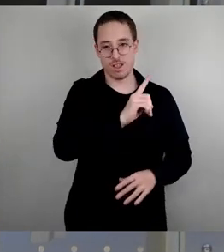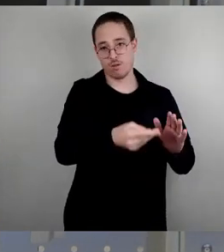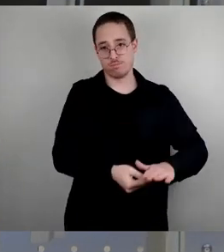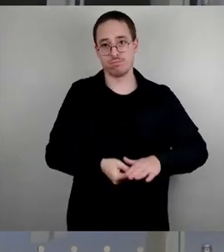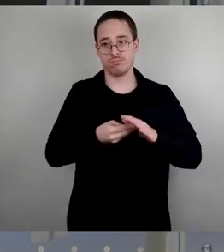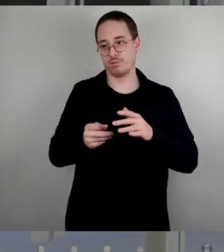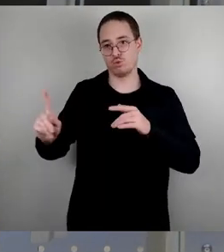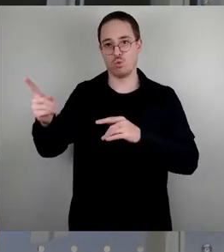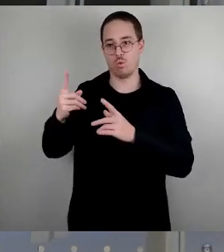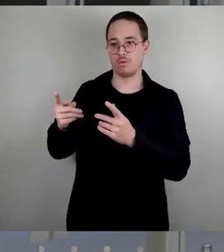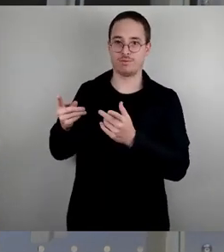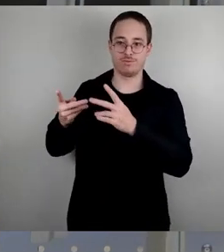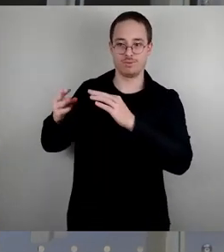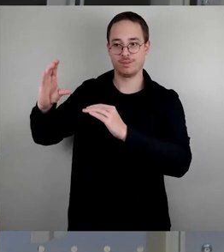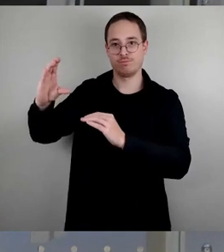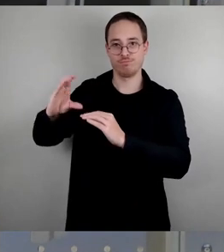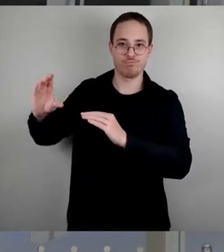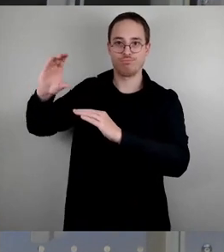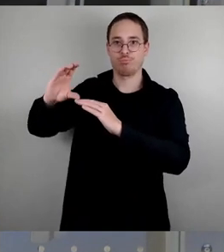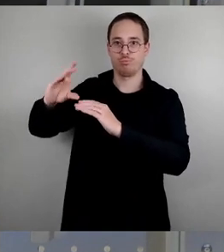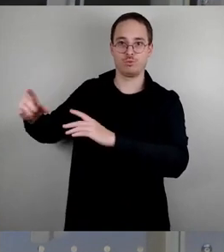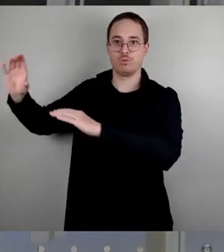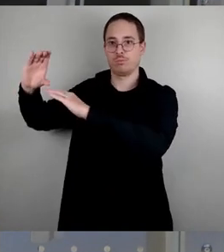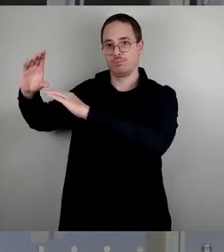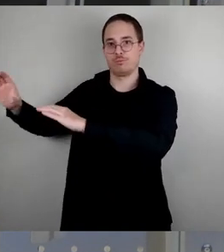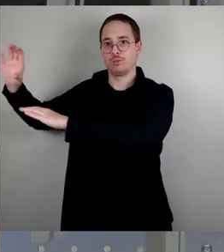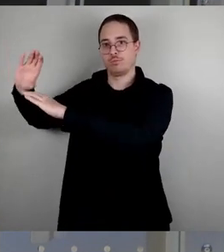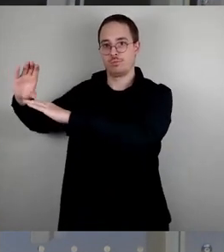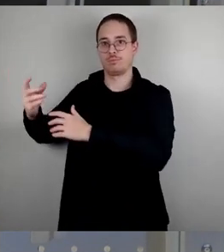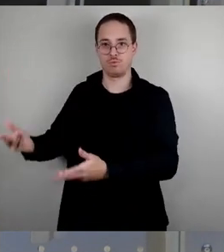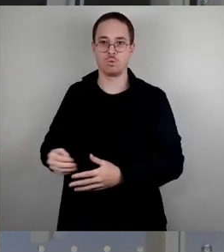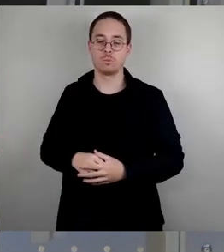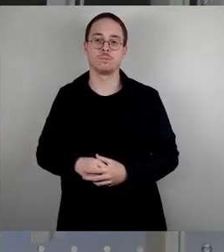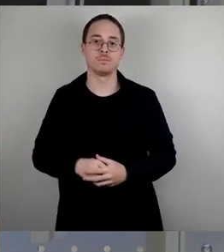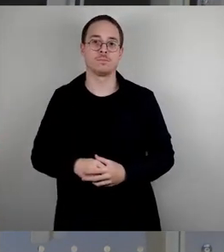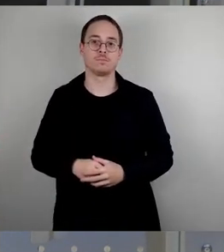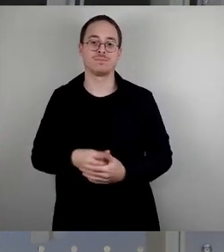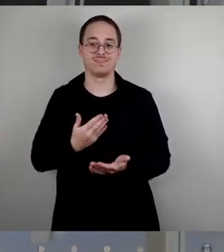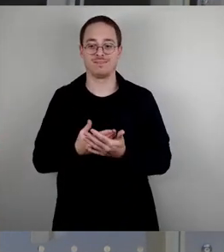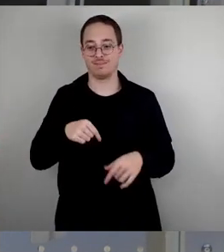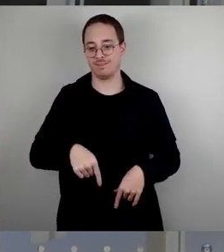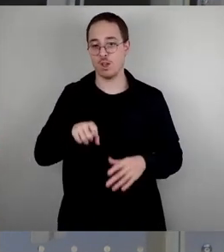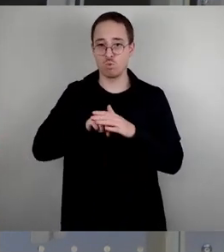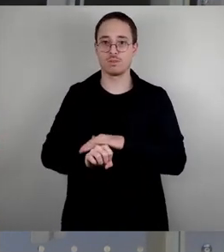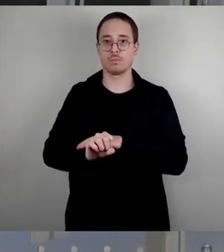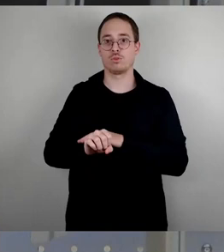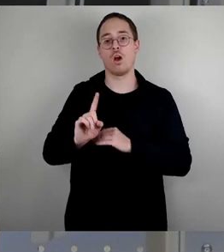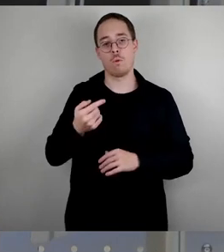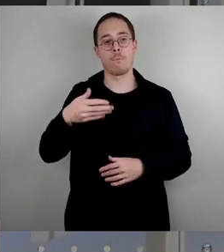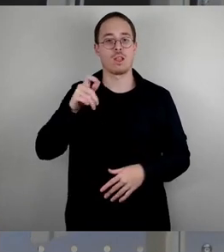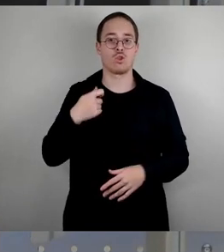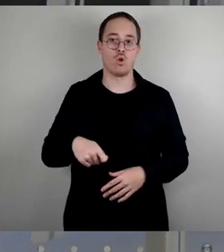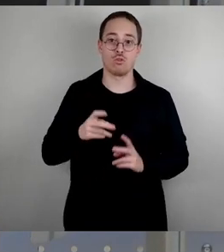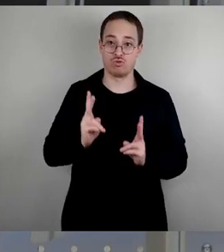für uns hier teurer wird. Zum einen, weil mehr geflüchtete Menschen zu uns kommen, ja, das ist